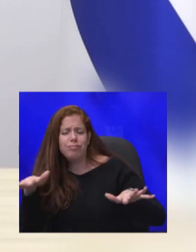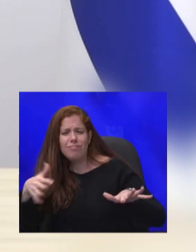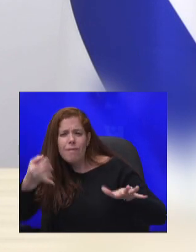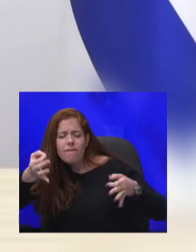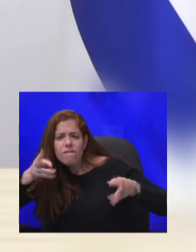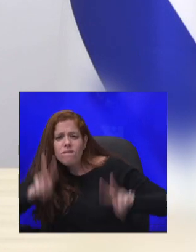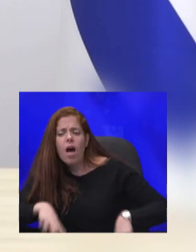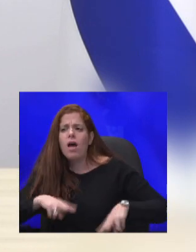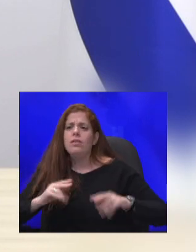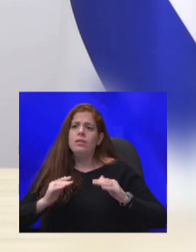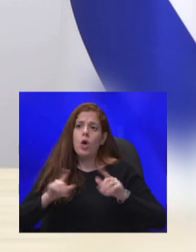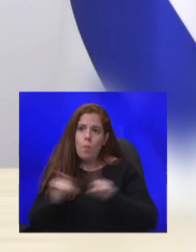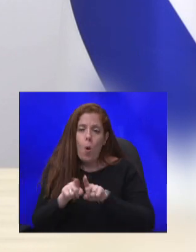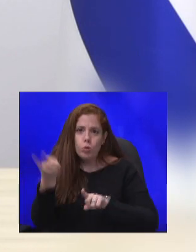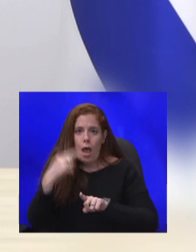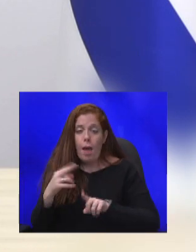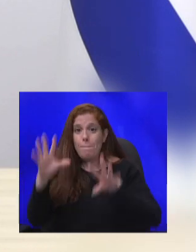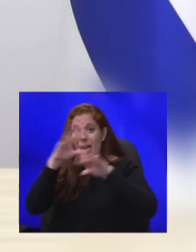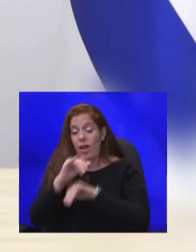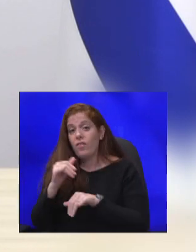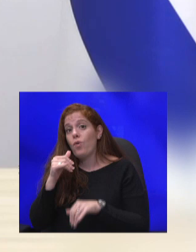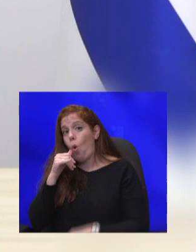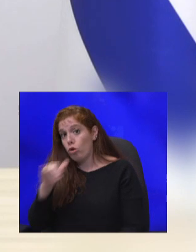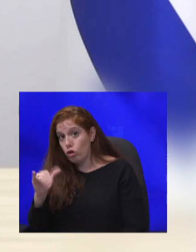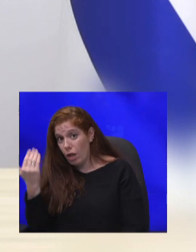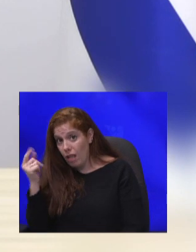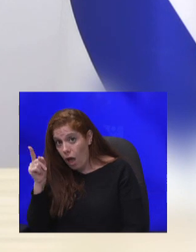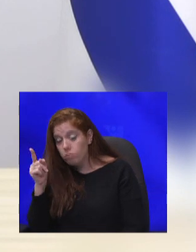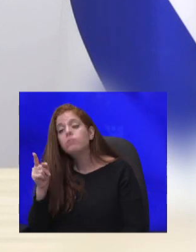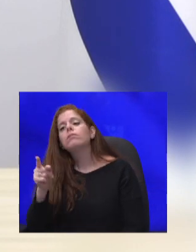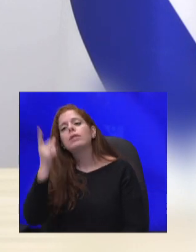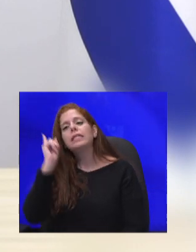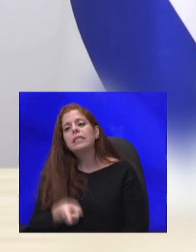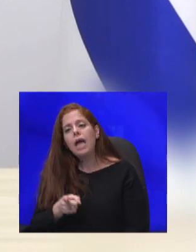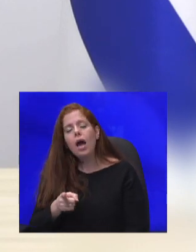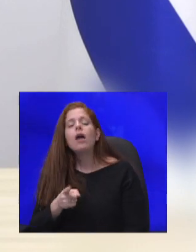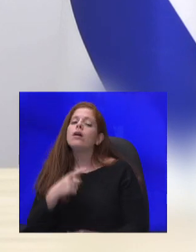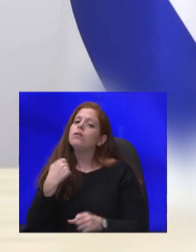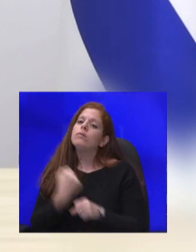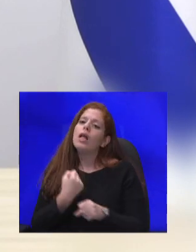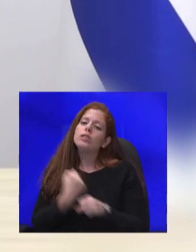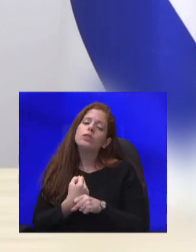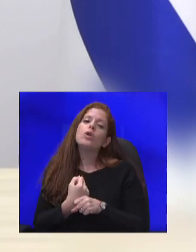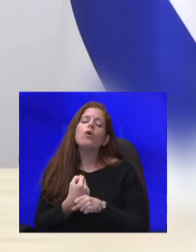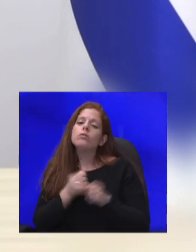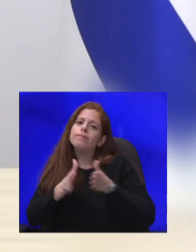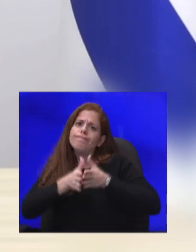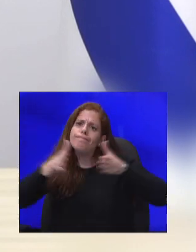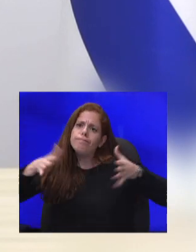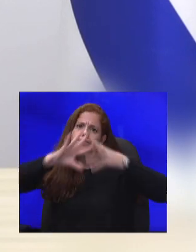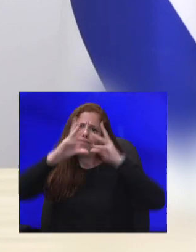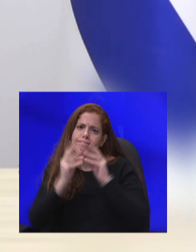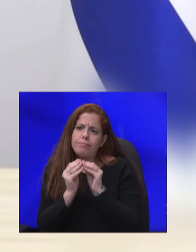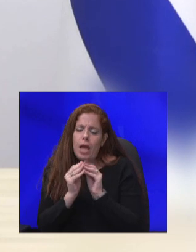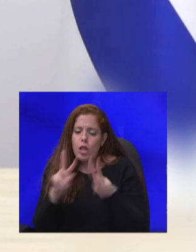כמו שהיה ערב ראש השנה, נצטרך לנקוט בצעדים רוחביים. אינני יכול לומר שזה יהיה בחנוכה,